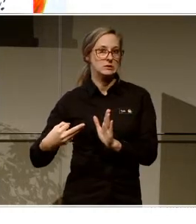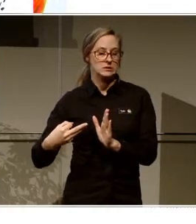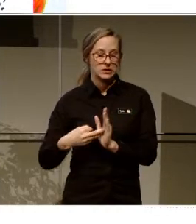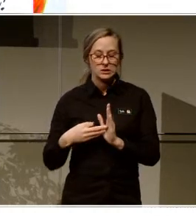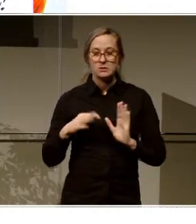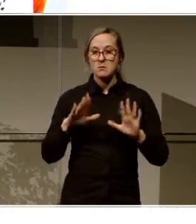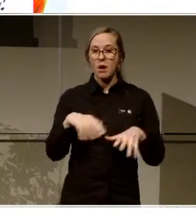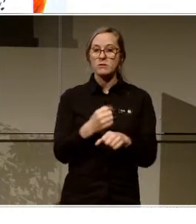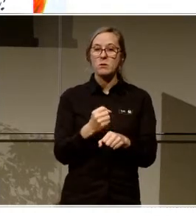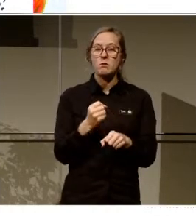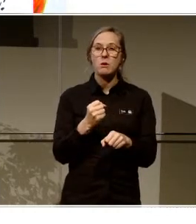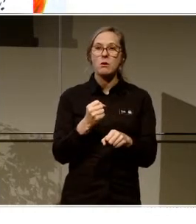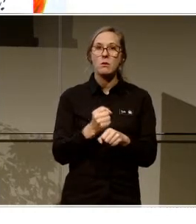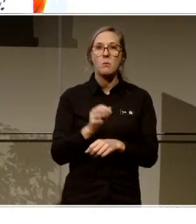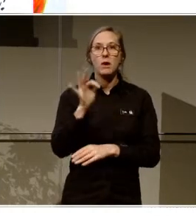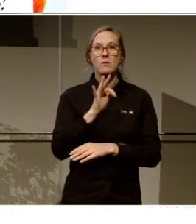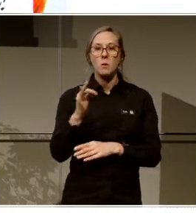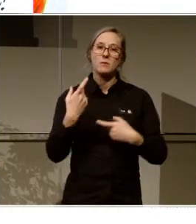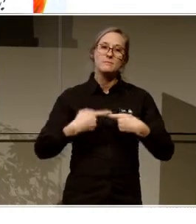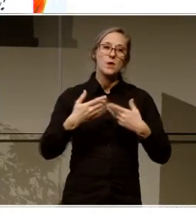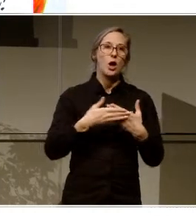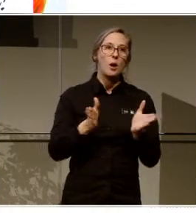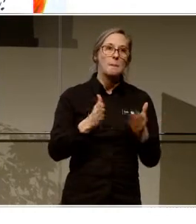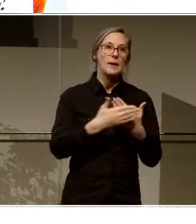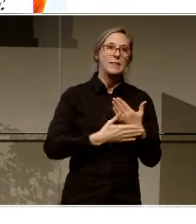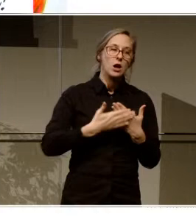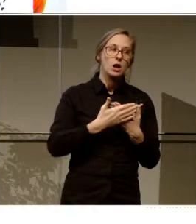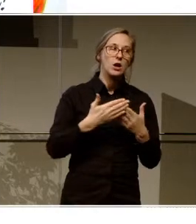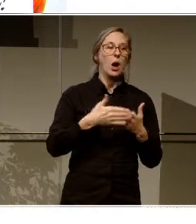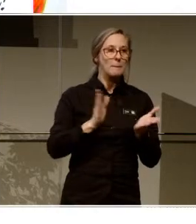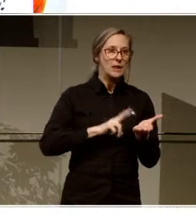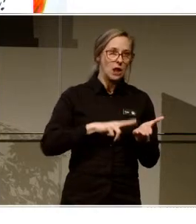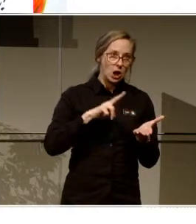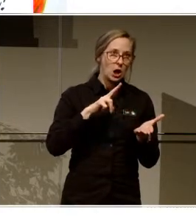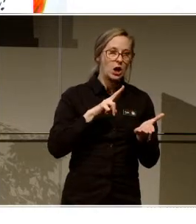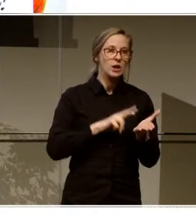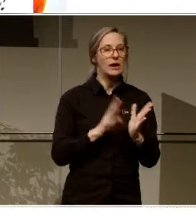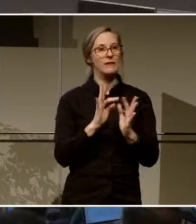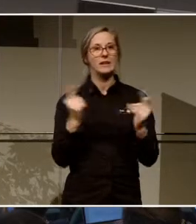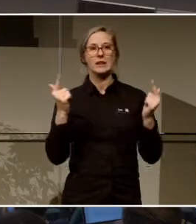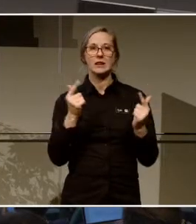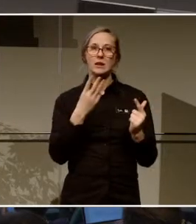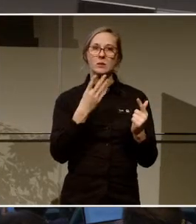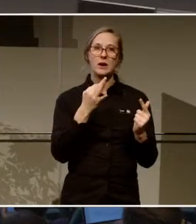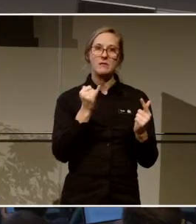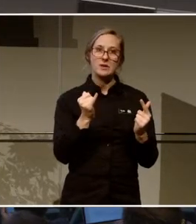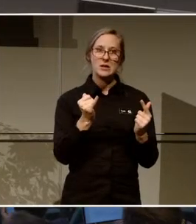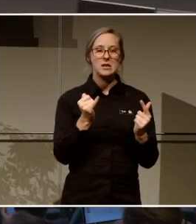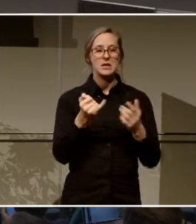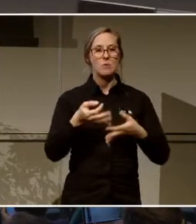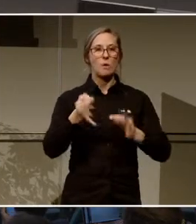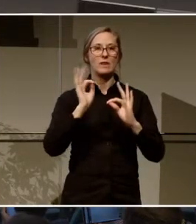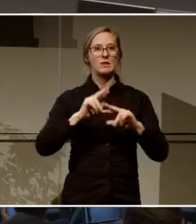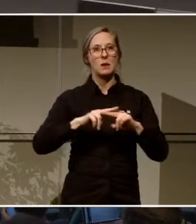har jobbat mycket med frågor kring öppen data och fritt wifi på olika offentliga